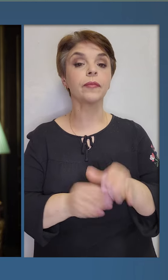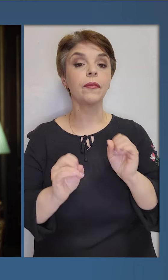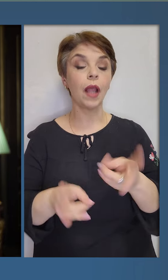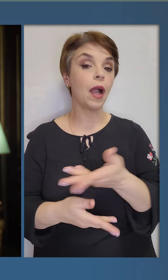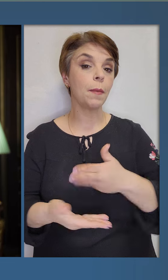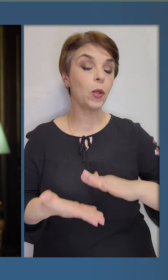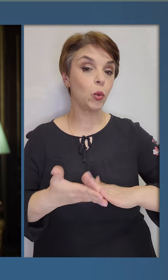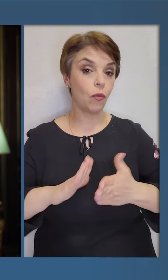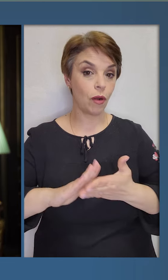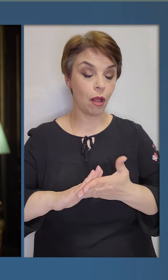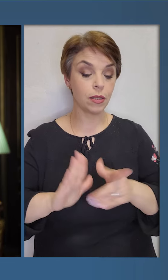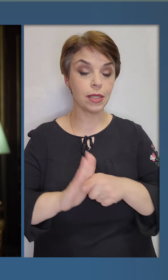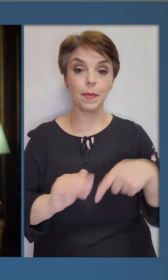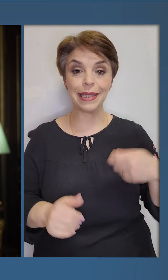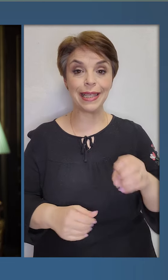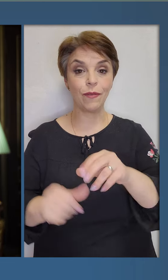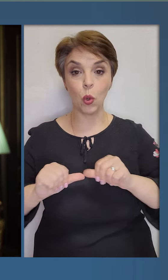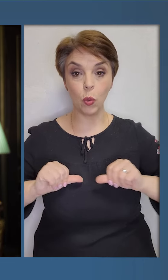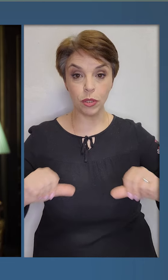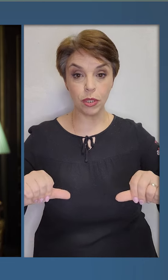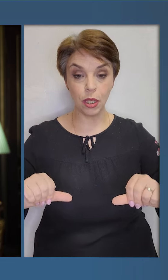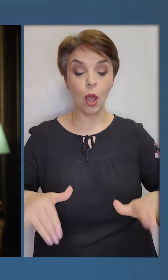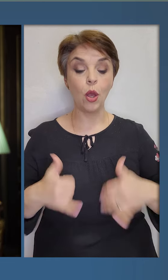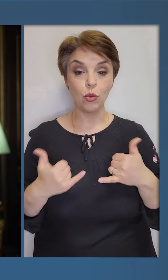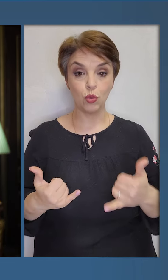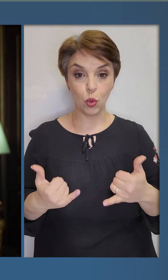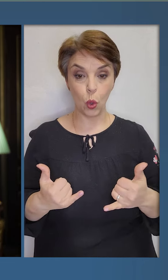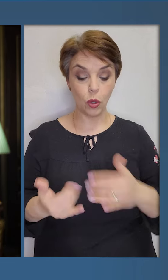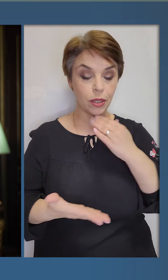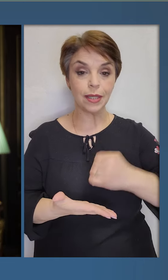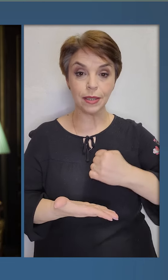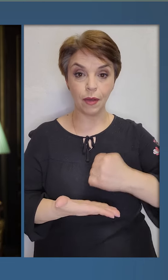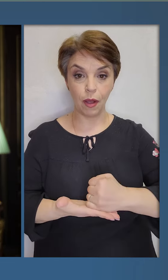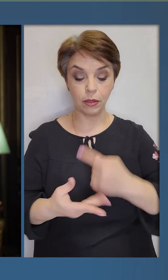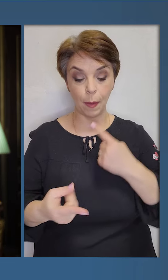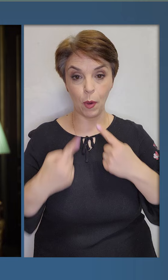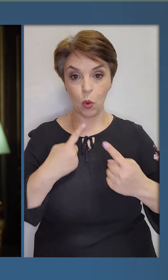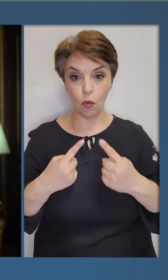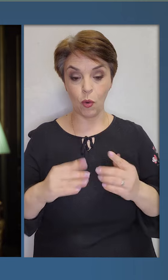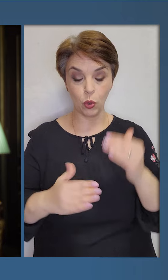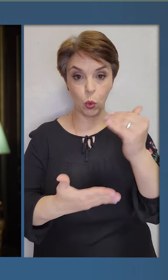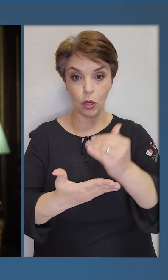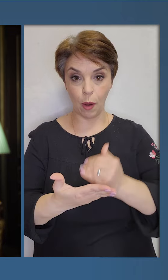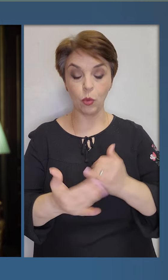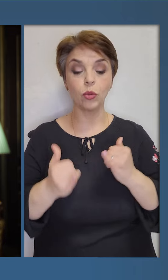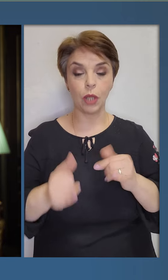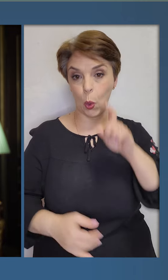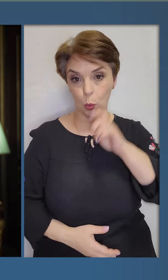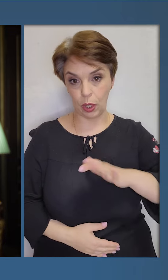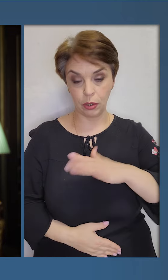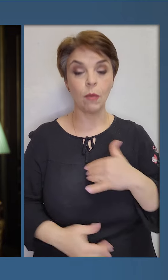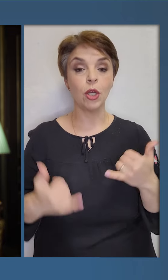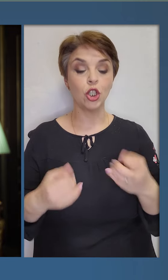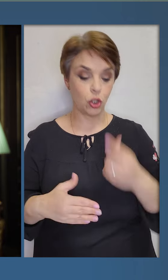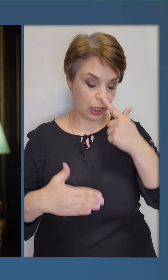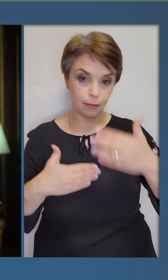І як ми і домовлялися з президенткою Єврокомісії, сьогодні схвалено переговорну рамку для України.